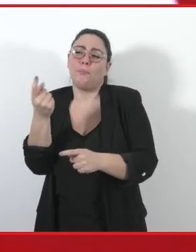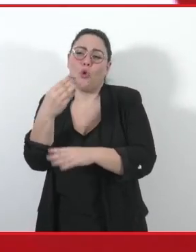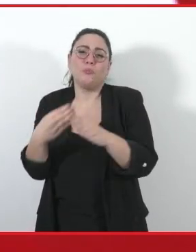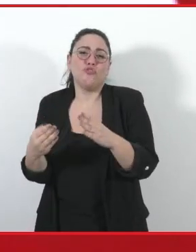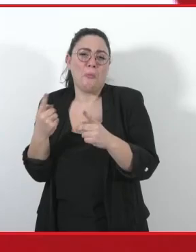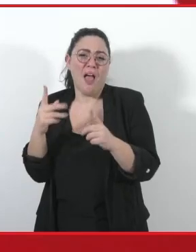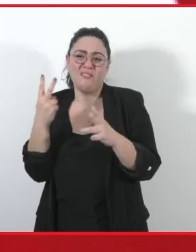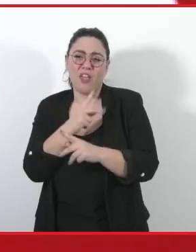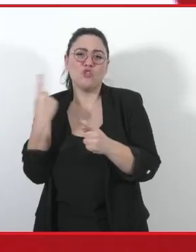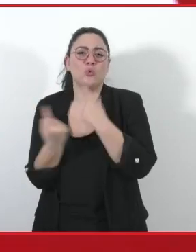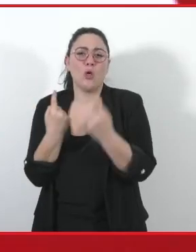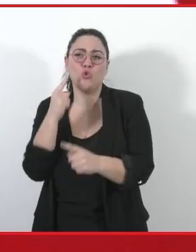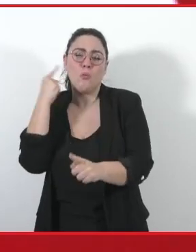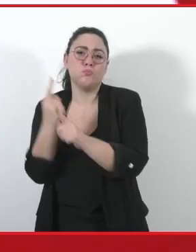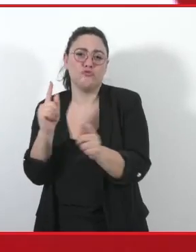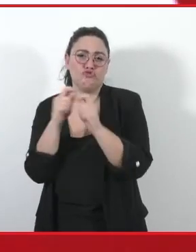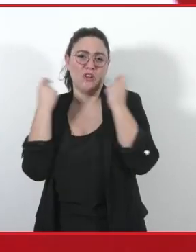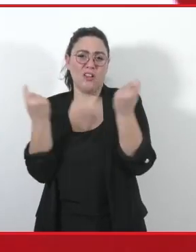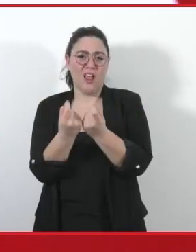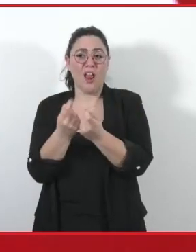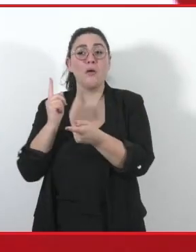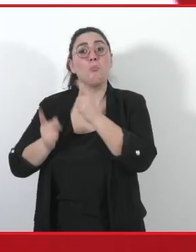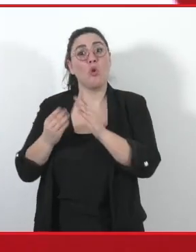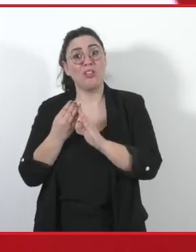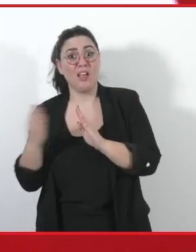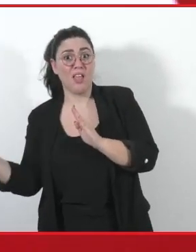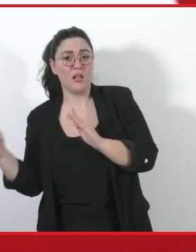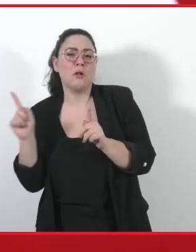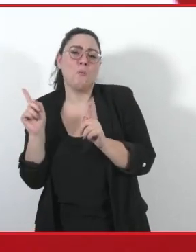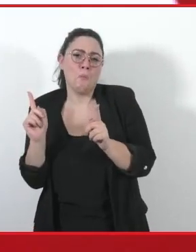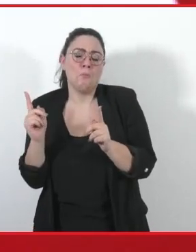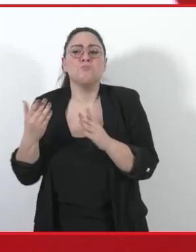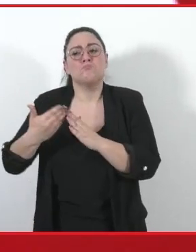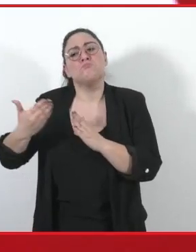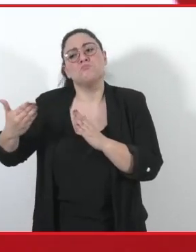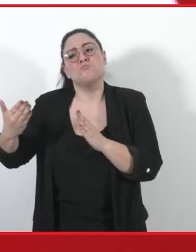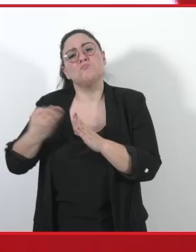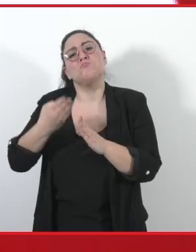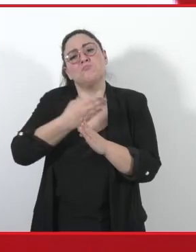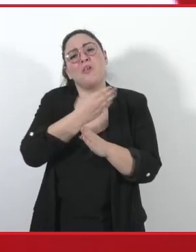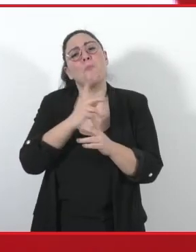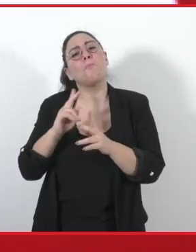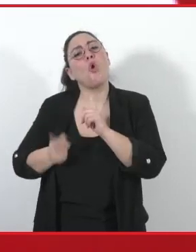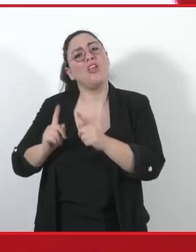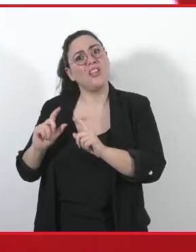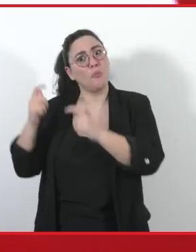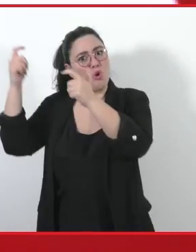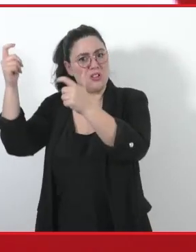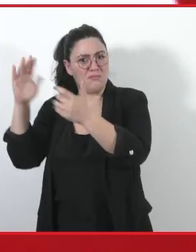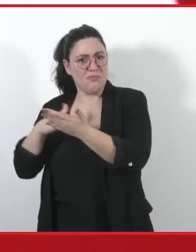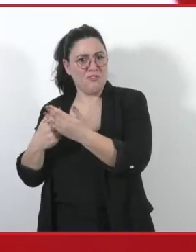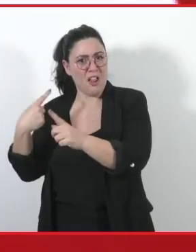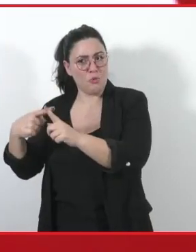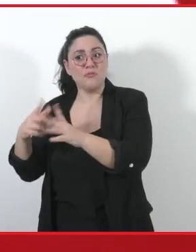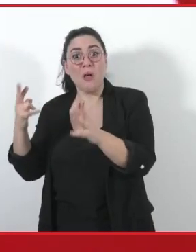della destra, come in passato lo era stato positivamente per le politiche progressiste. Ricordo